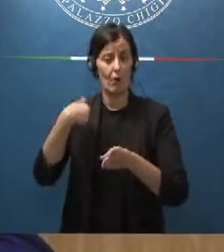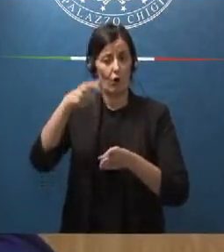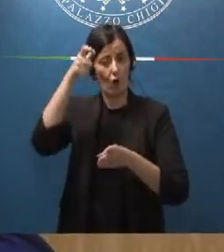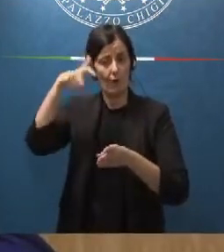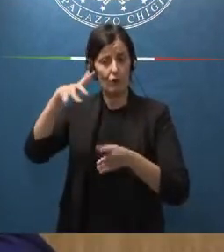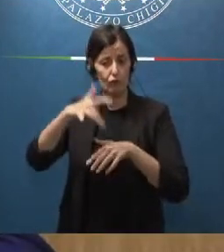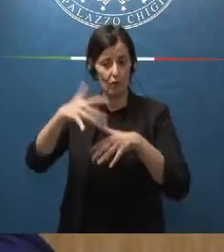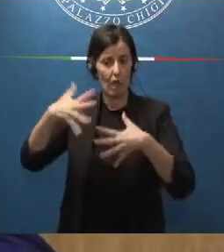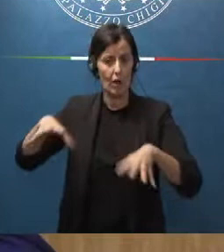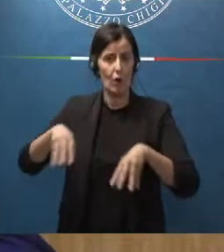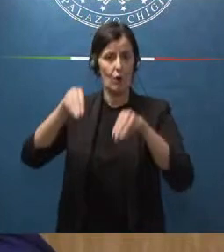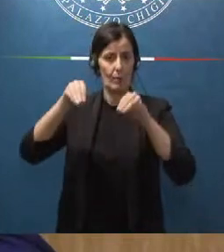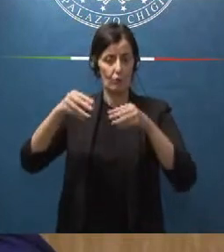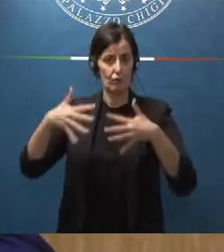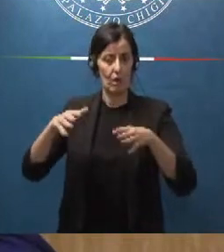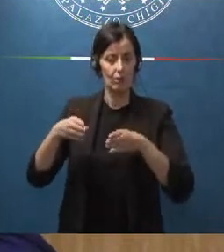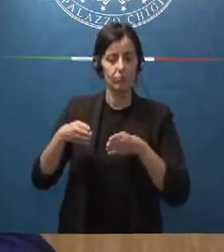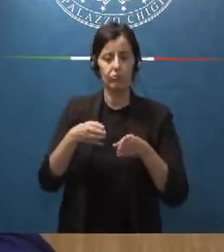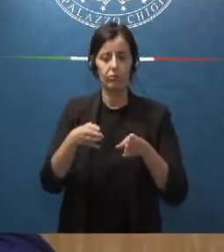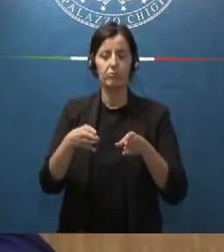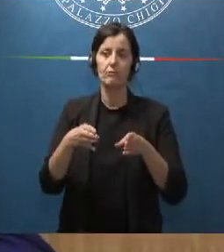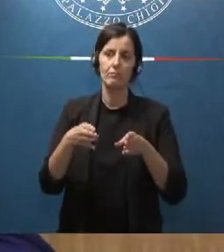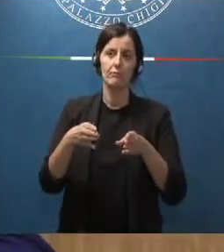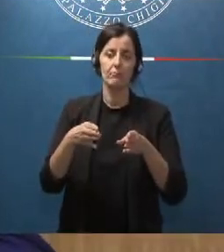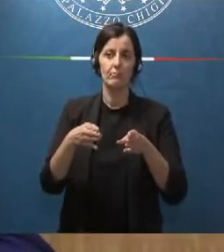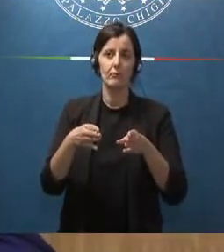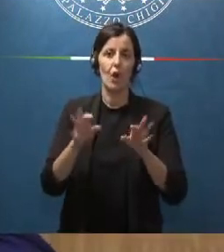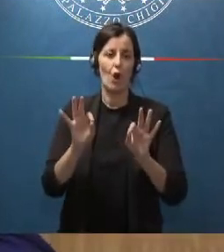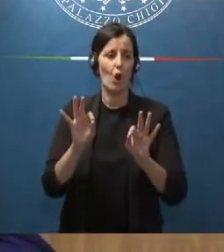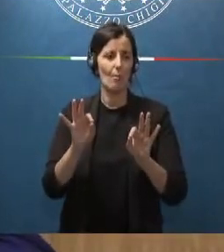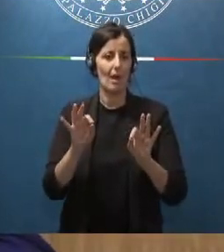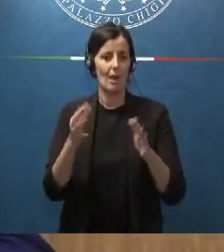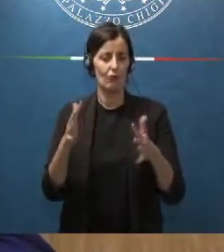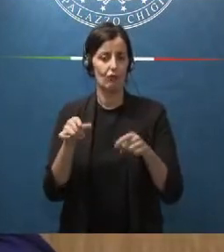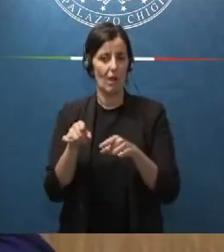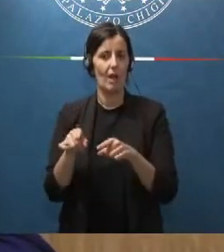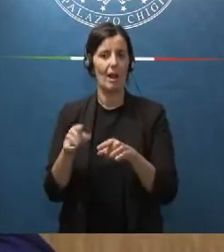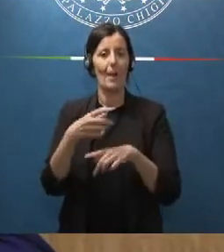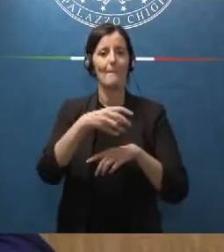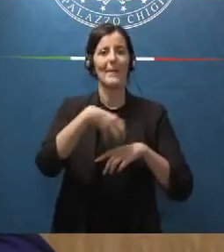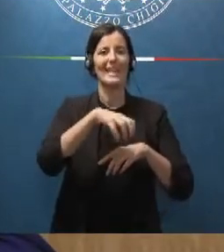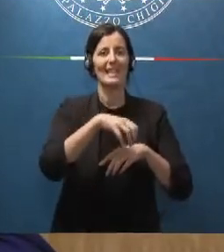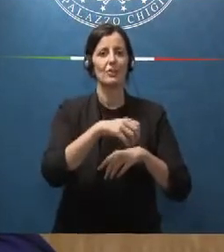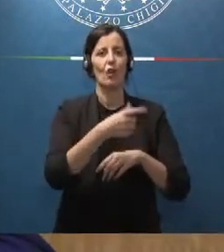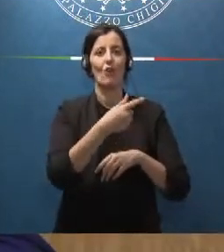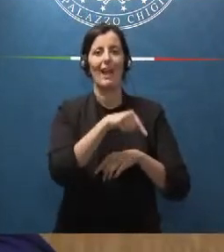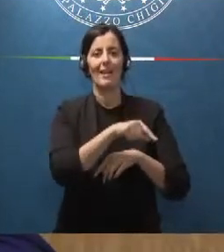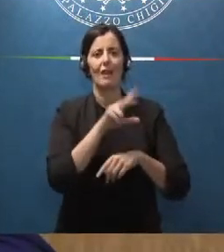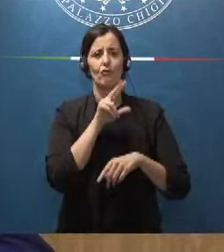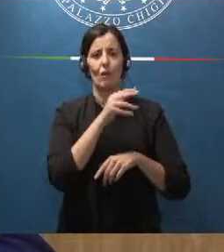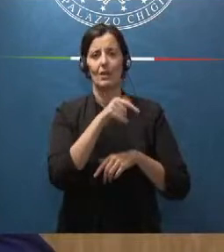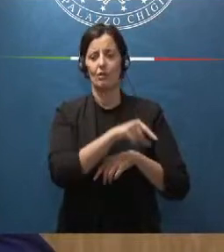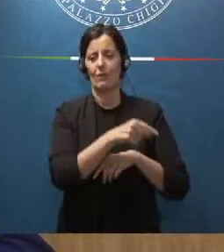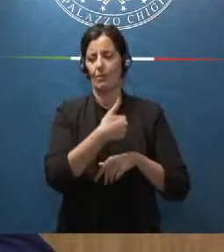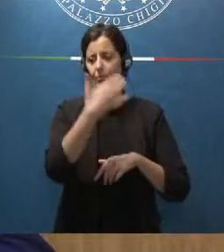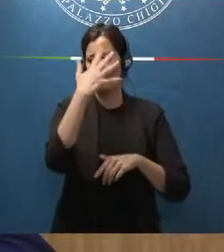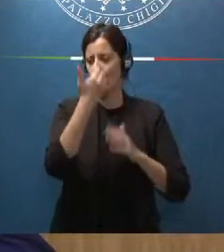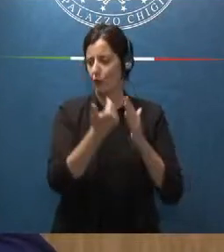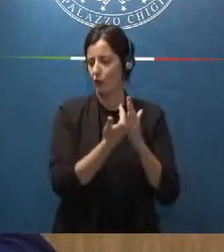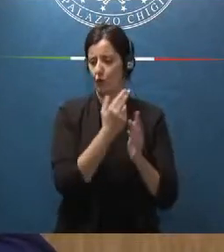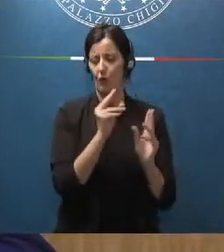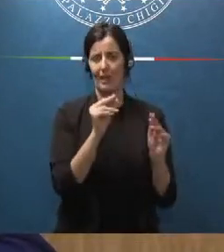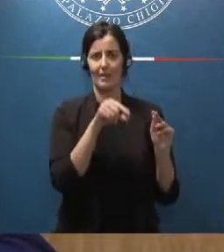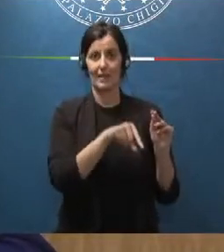per realizzare come diceva il ministro Tajani quella innovazione quella